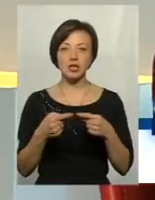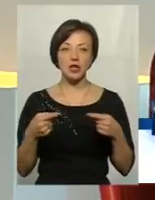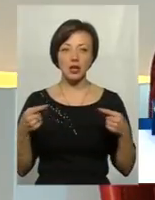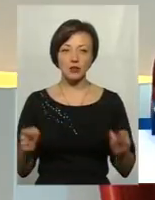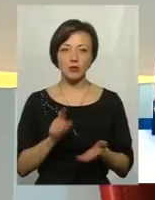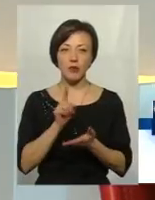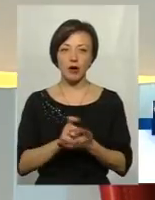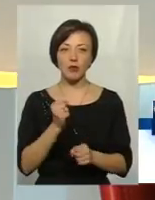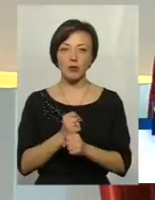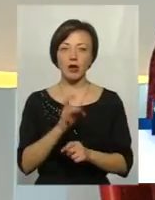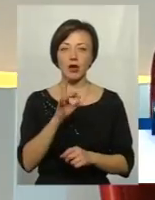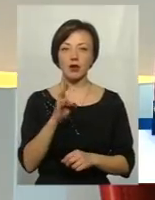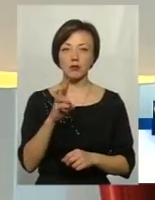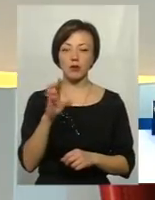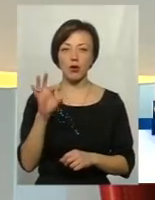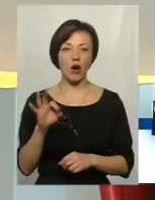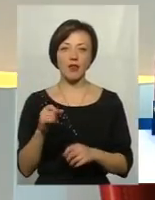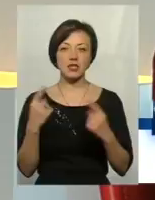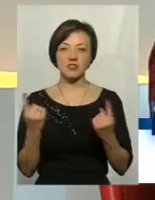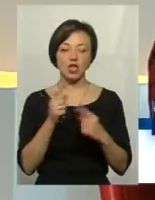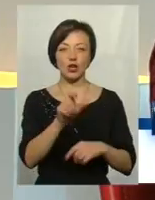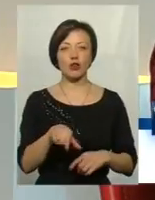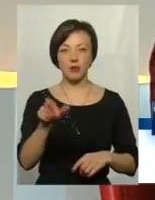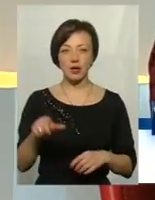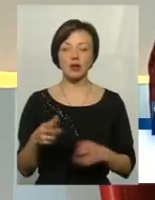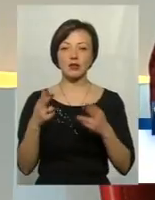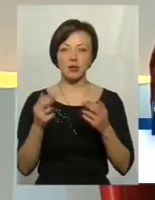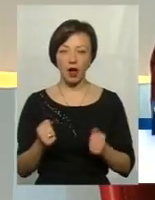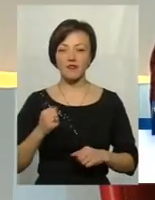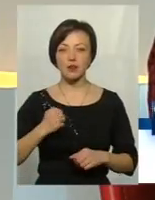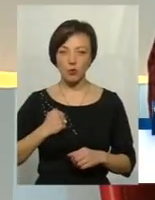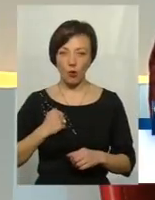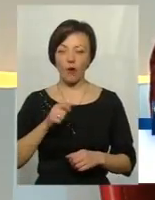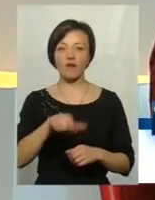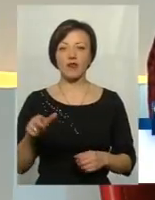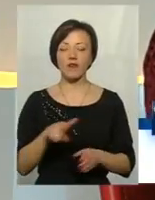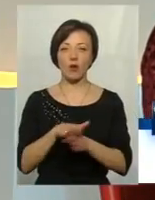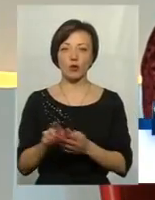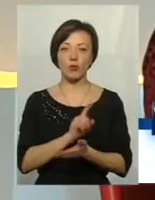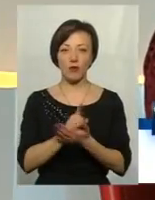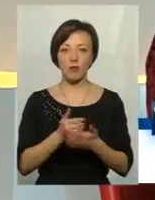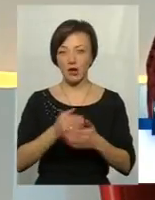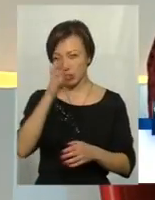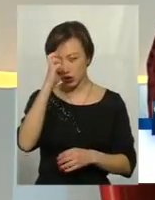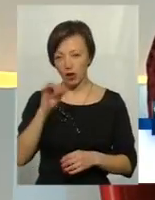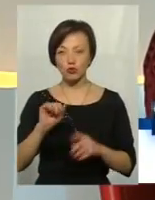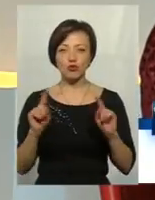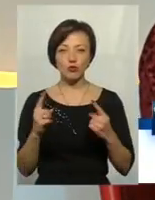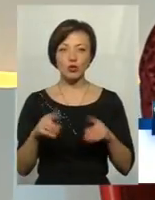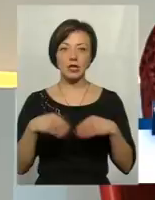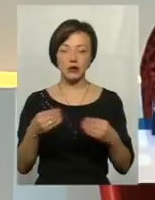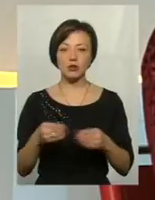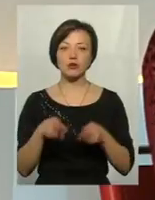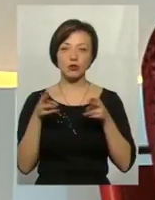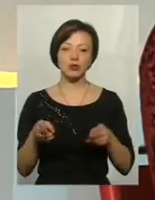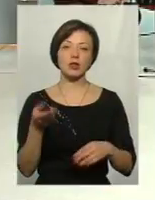якраз має робити РНБО, а не звичайні громадяни. Так, військові виконують свій обов'язок перед державою. Але чому даються такі